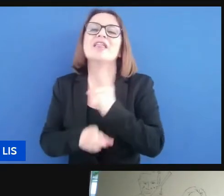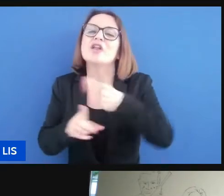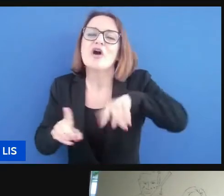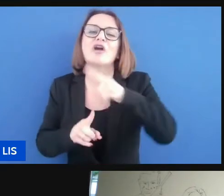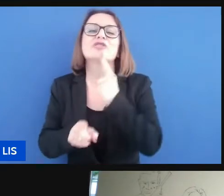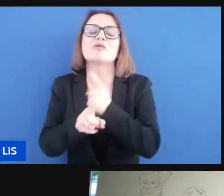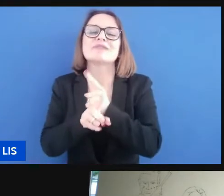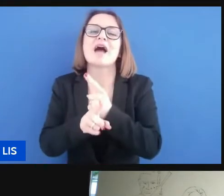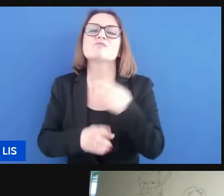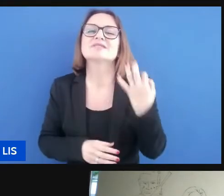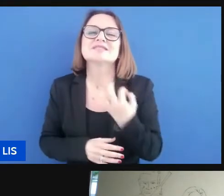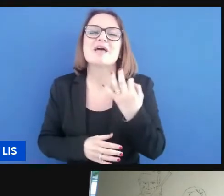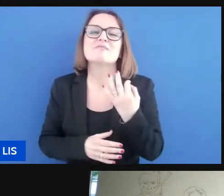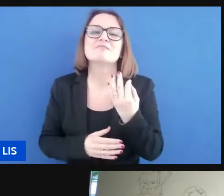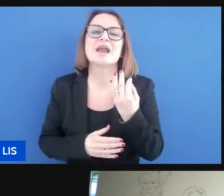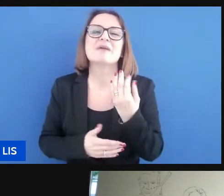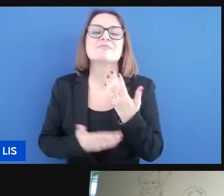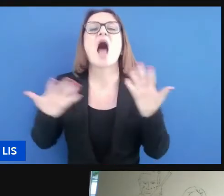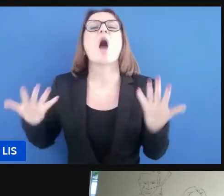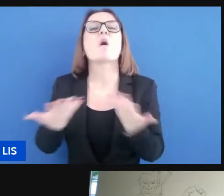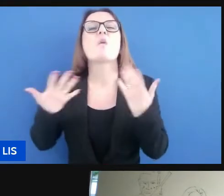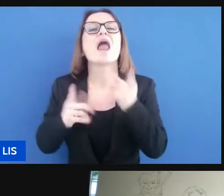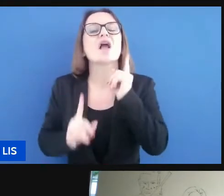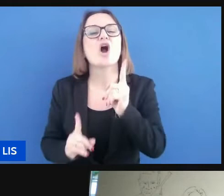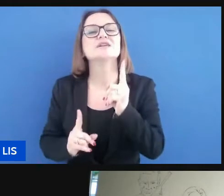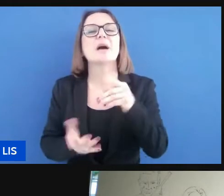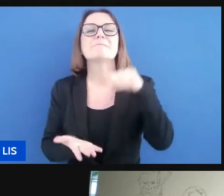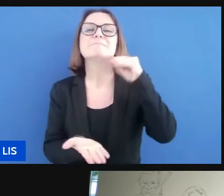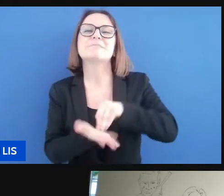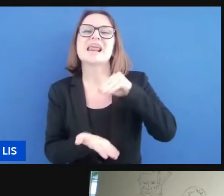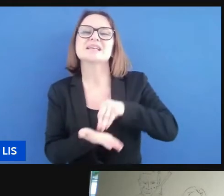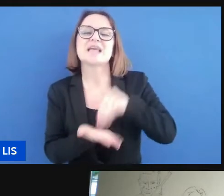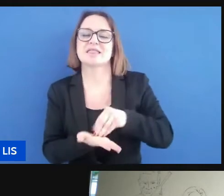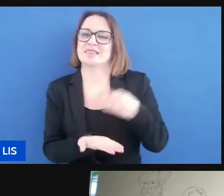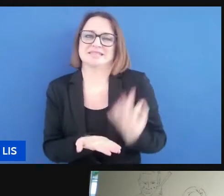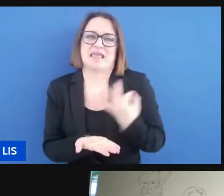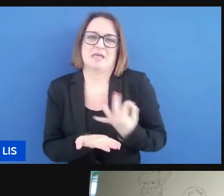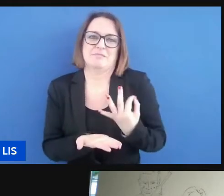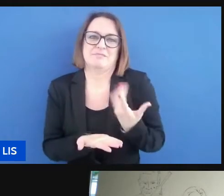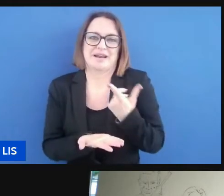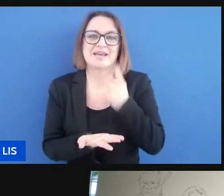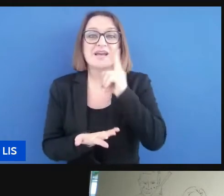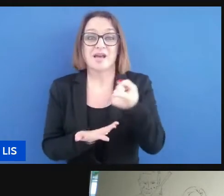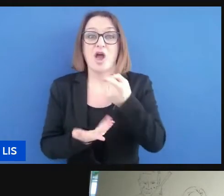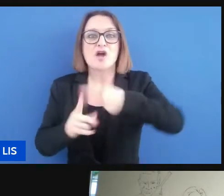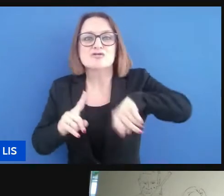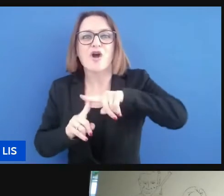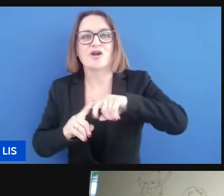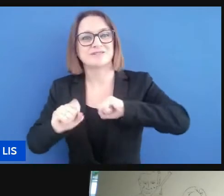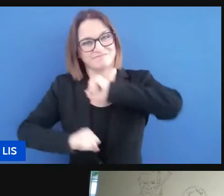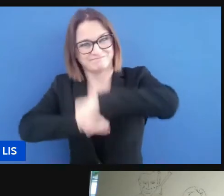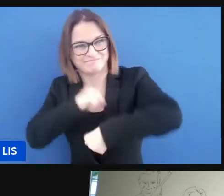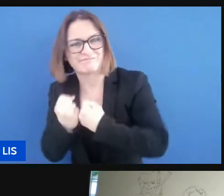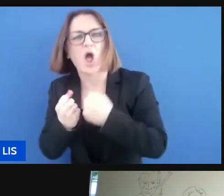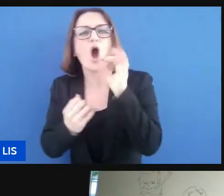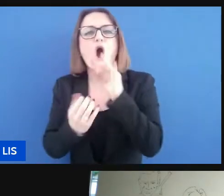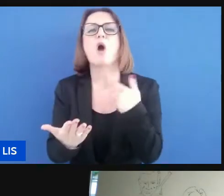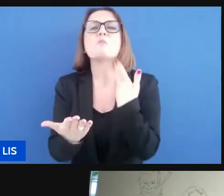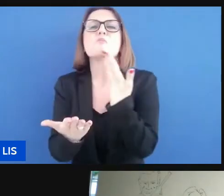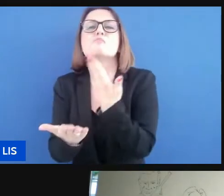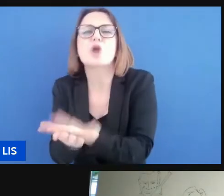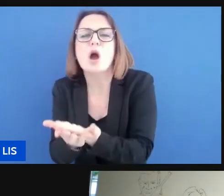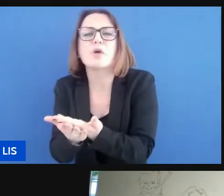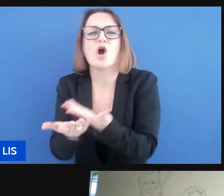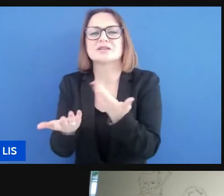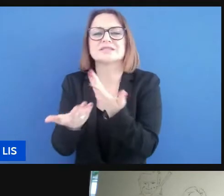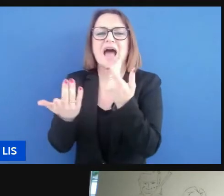maniera come senza sessa della azione o della proposta che si sta facendo didattica